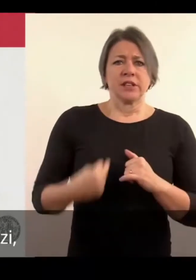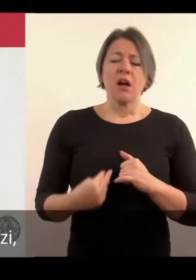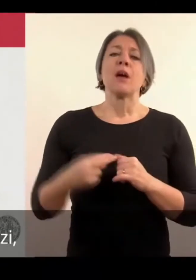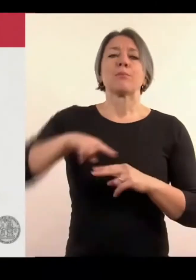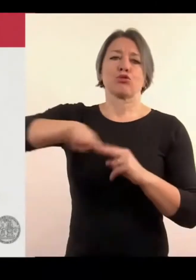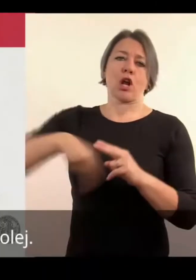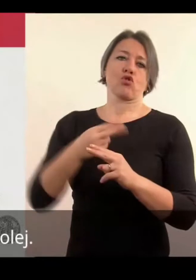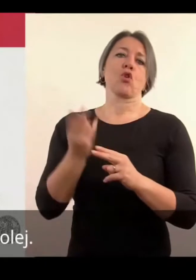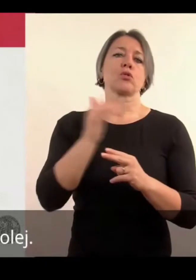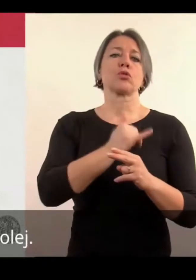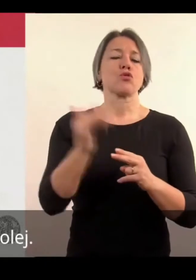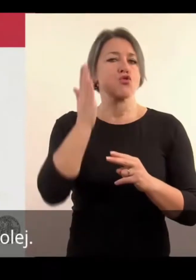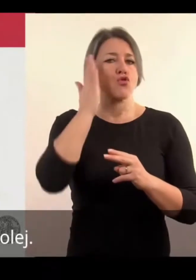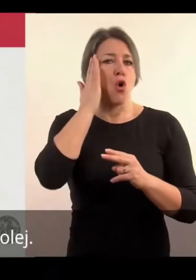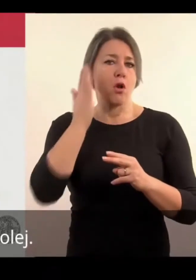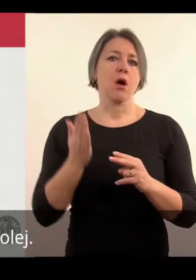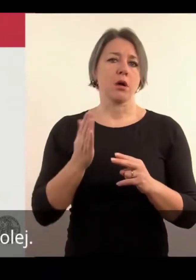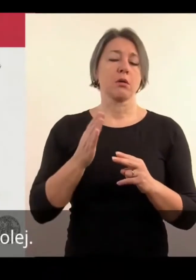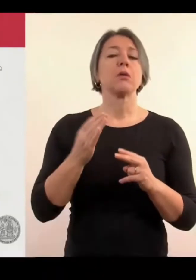tak mají přednosím právo na polej.